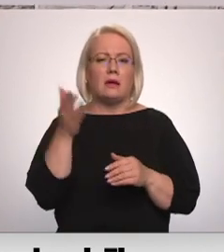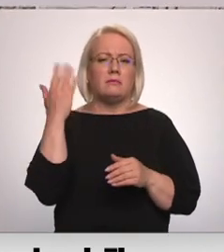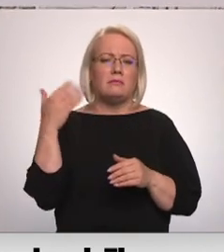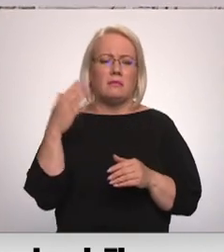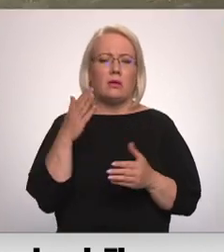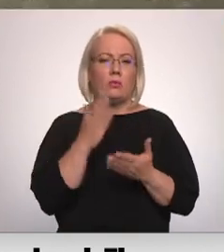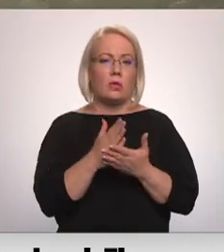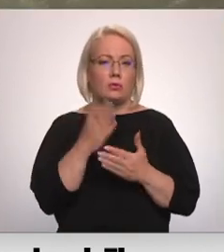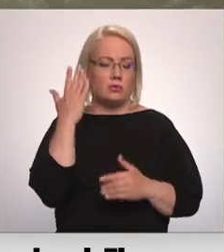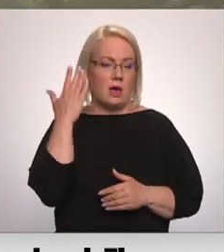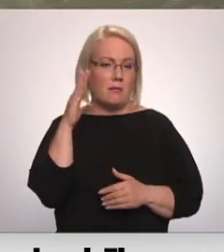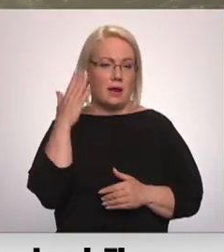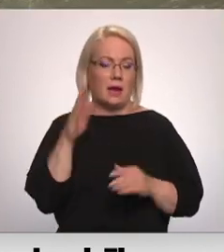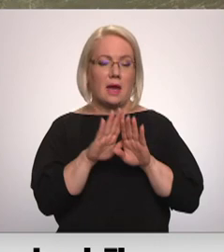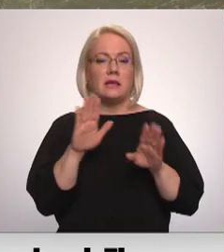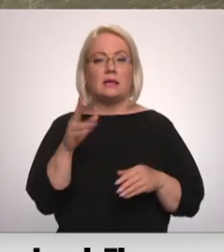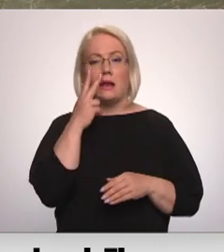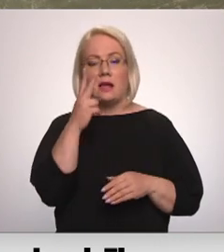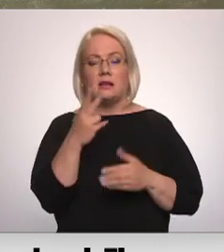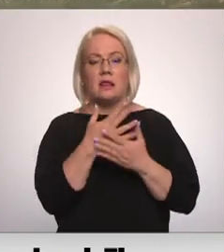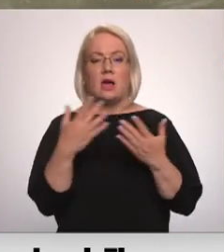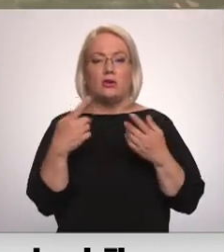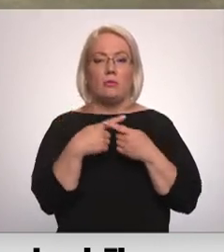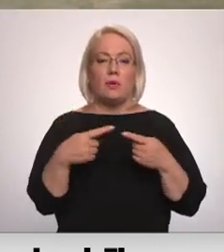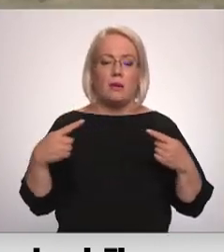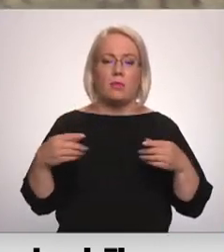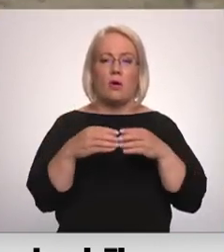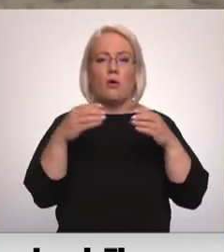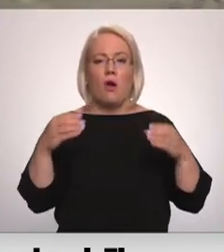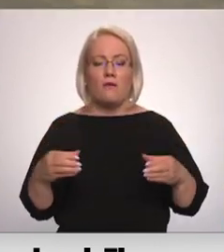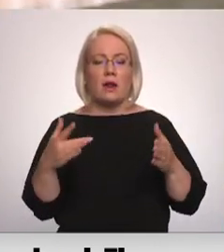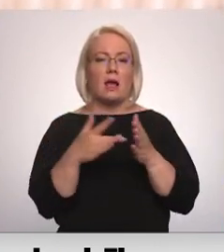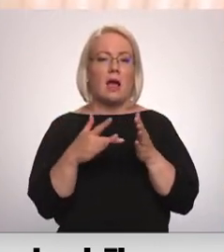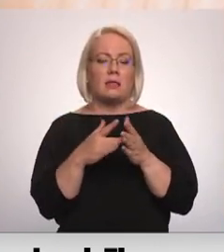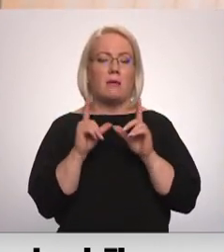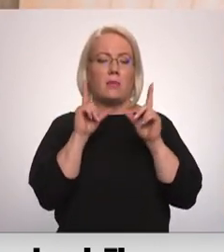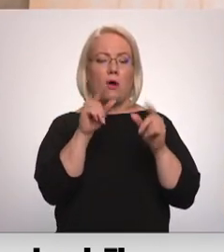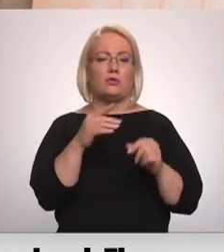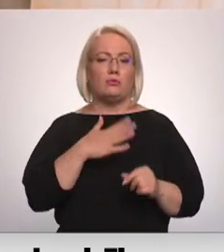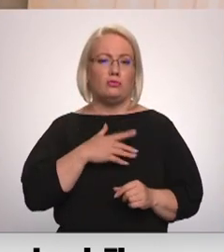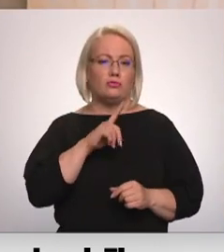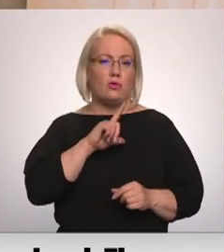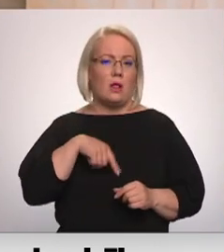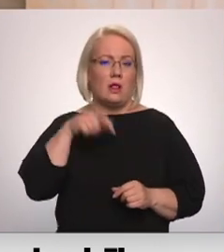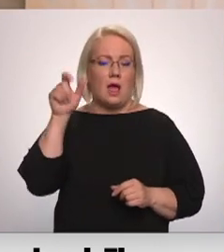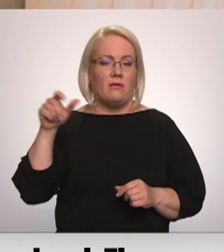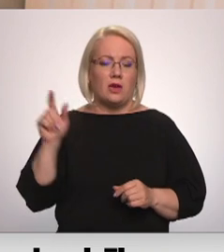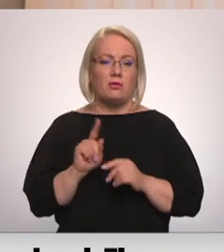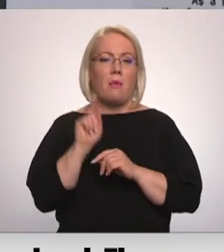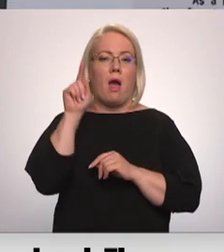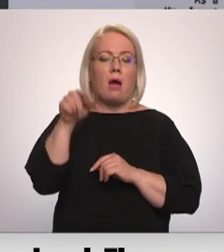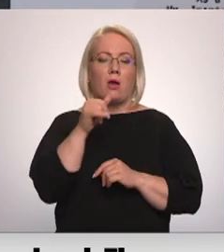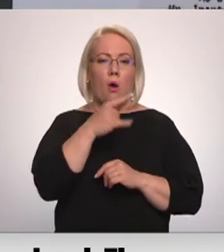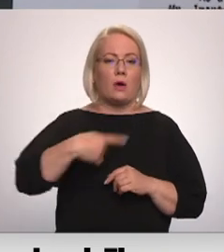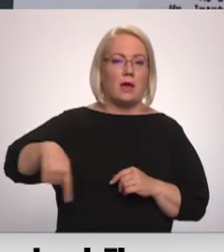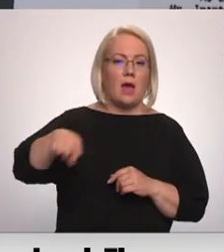Amerikā. Izstādē redzam dažādu priekšmetu un koferi ar kādiem mūsu tautiešu devās ceļā pāri okjānam. Īpaša vieta atvēlēta tiem latviešiem,